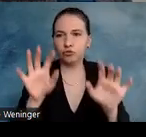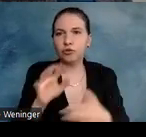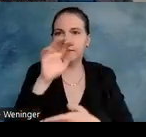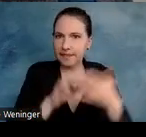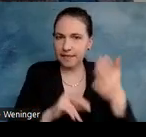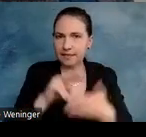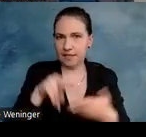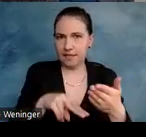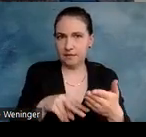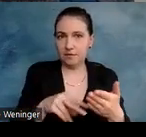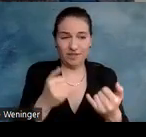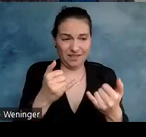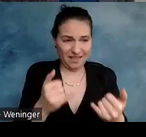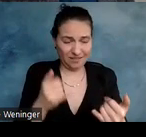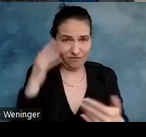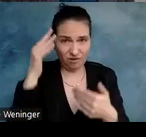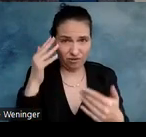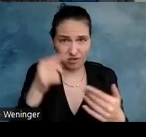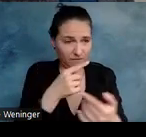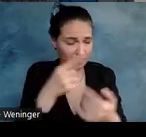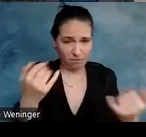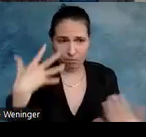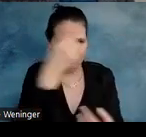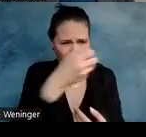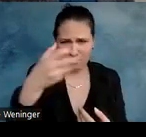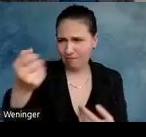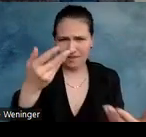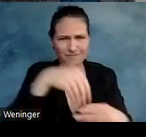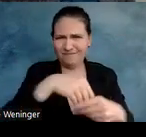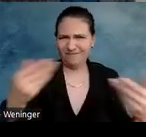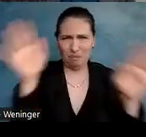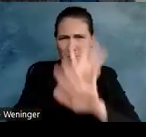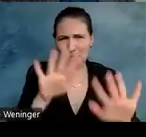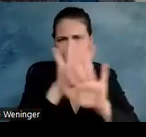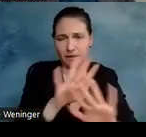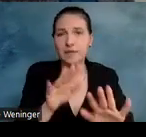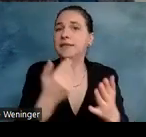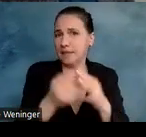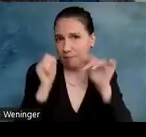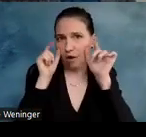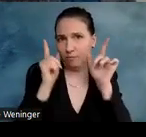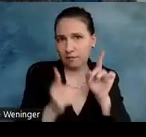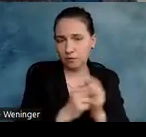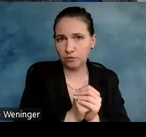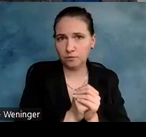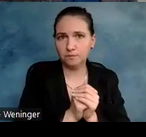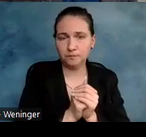dann hier wirklich noch zu erfassen, was da drin steht. Also da muss man aufpassen oder